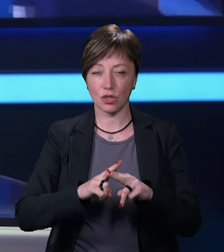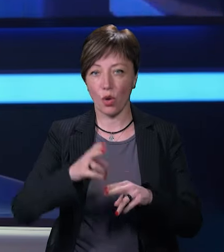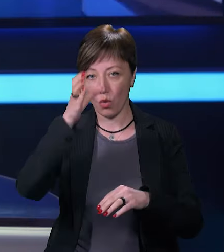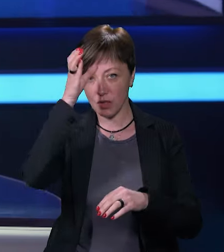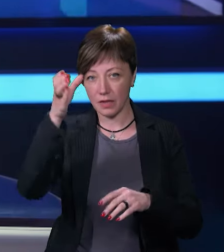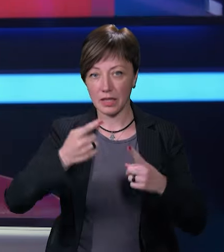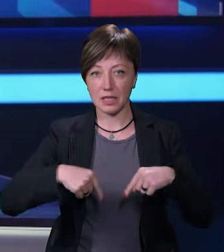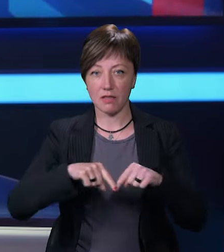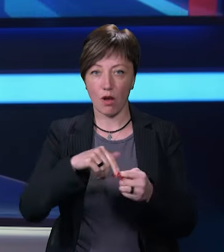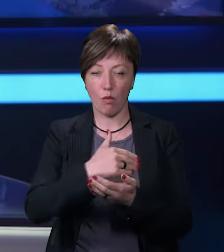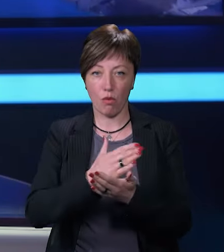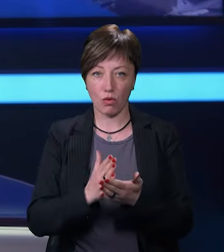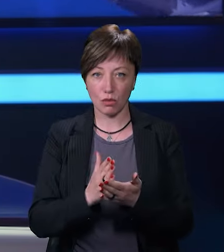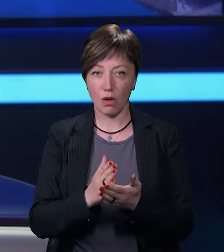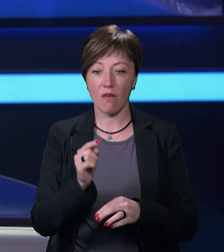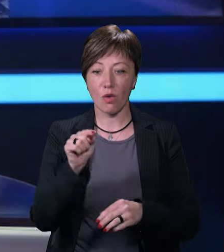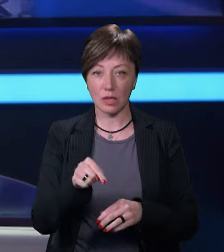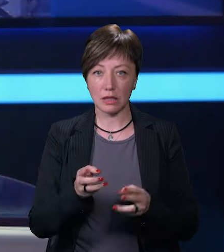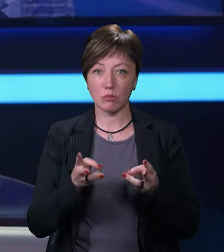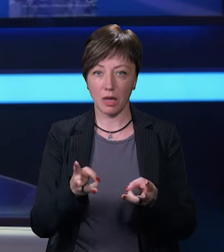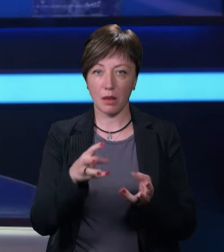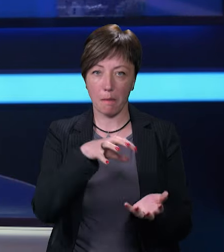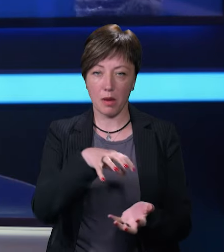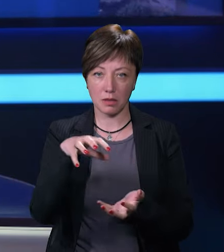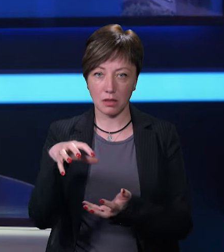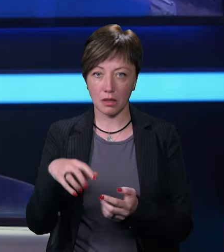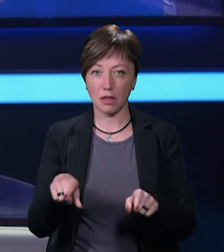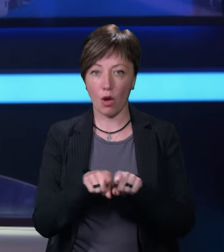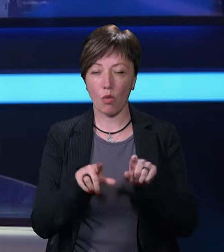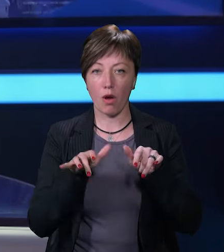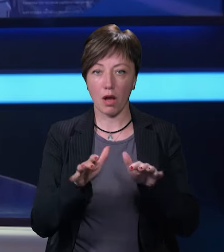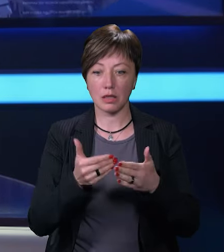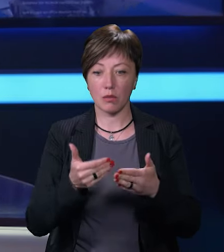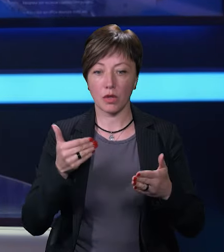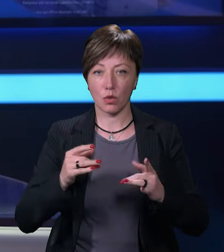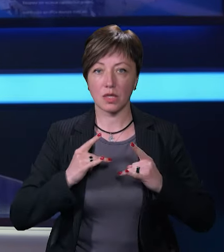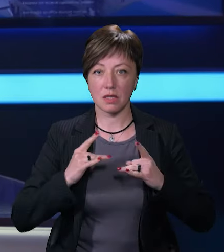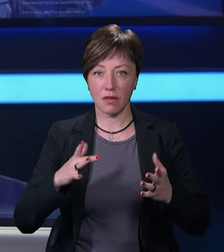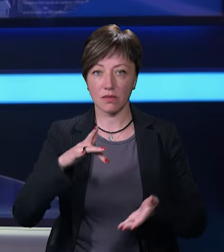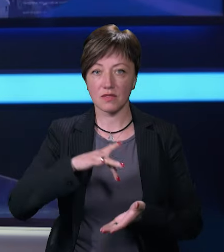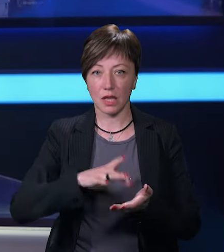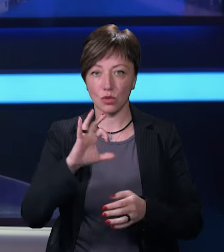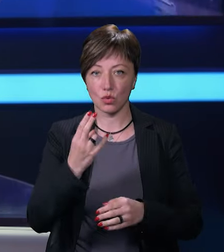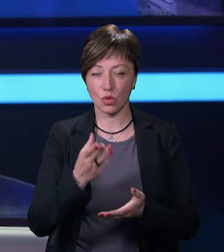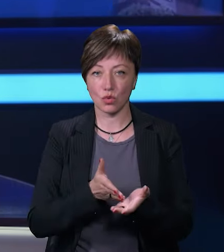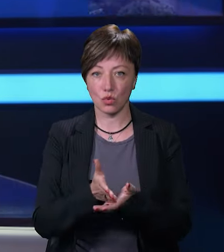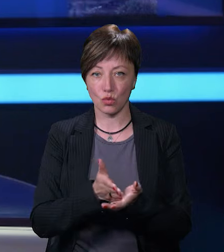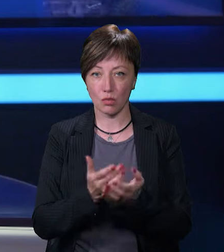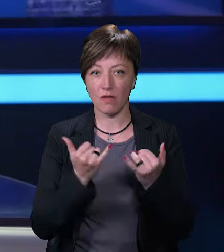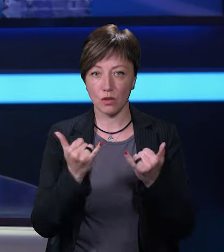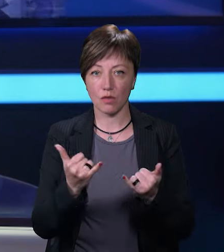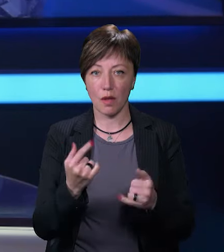освіти сфери послуг. Саме вони спекли паски. Таку акцію напередодні свята у Центрі соціальних служб